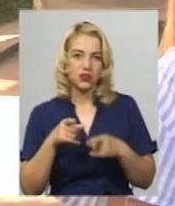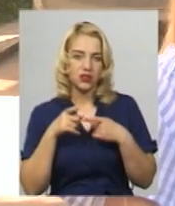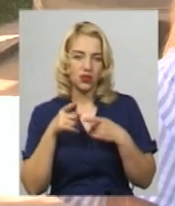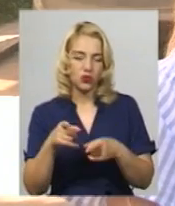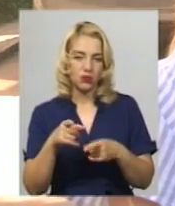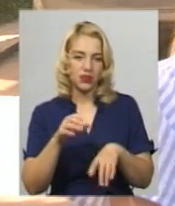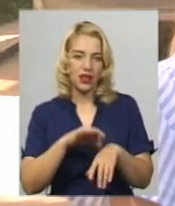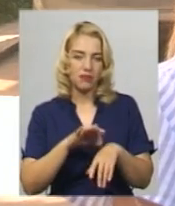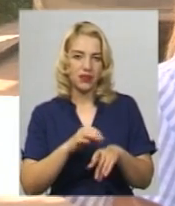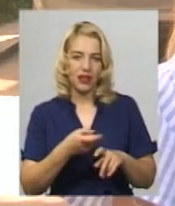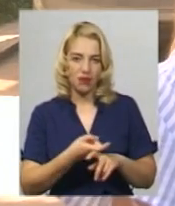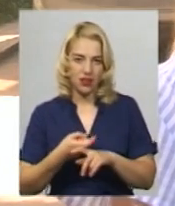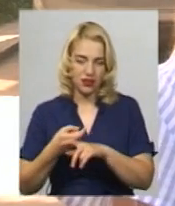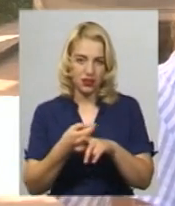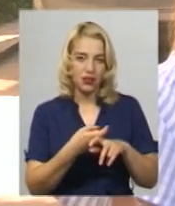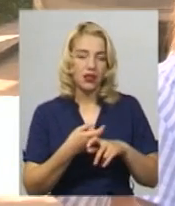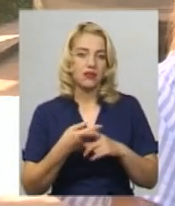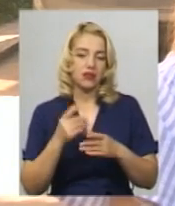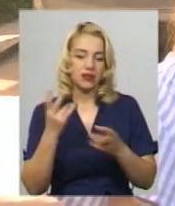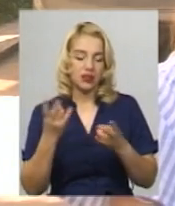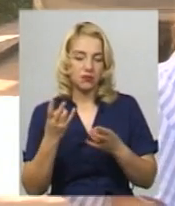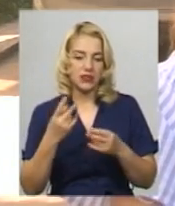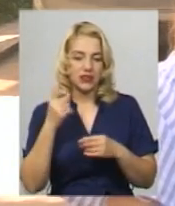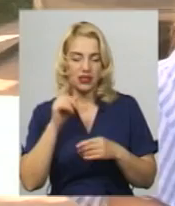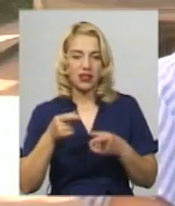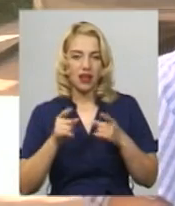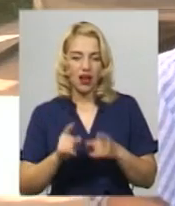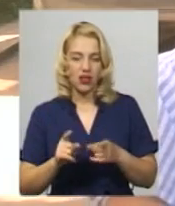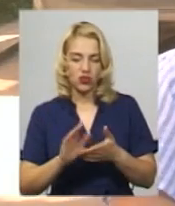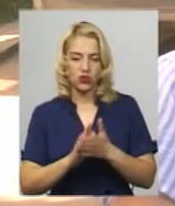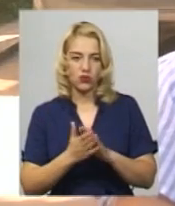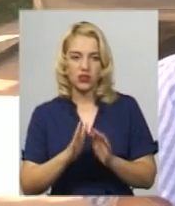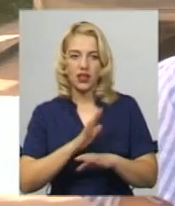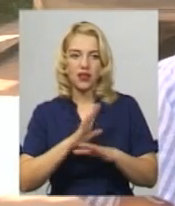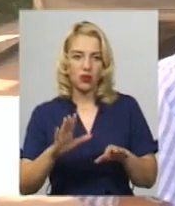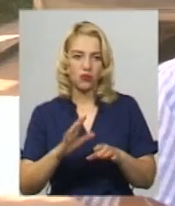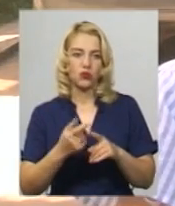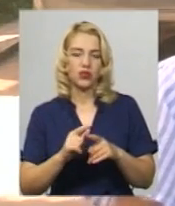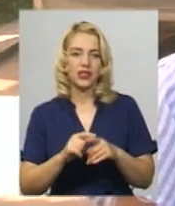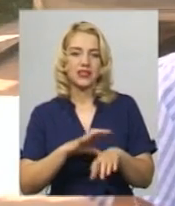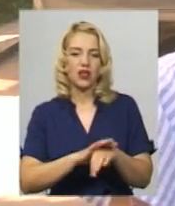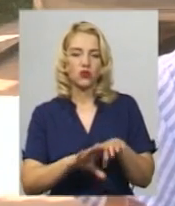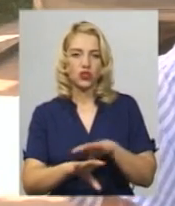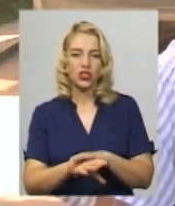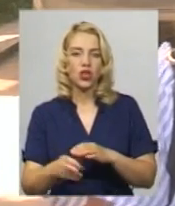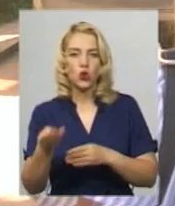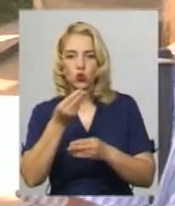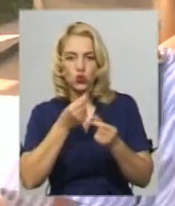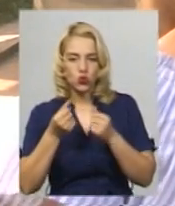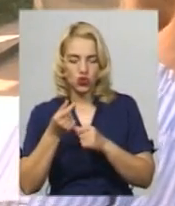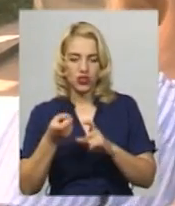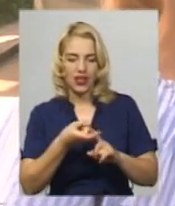епідемій. Хочеться все-таки мати реальну ситуацію, не бути заручником штучних епідемій, медійних епідемій.